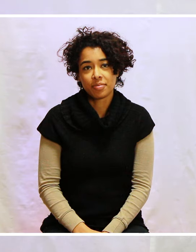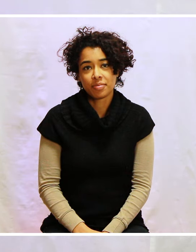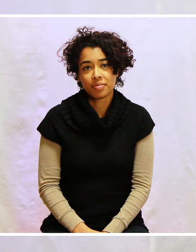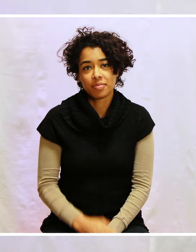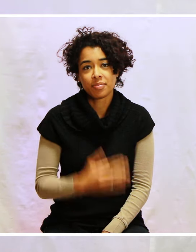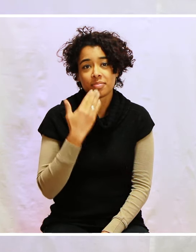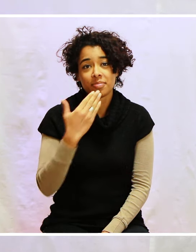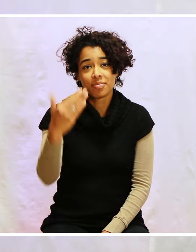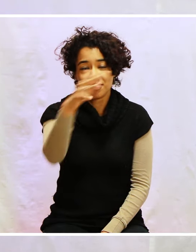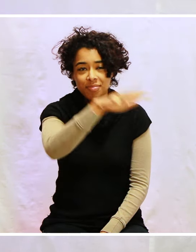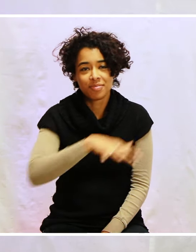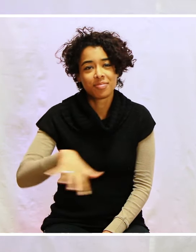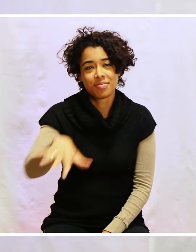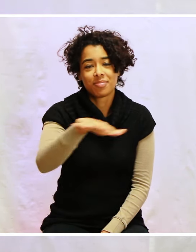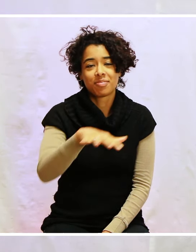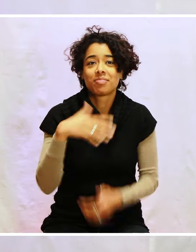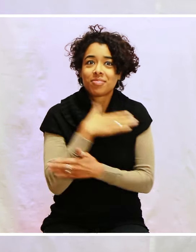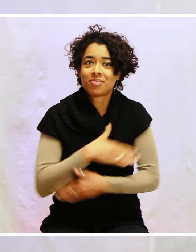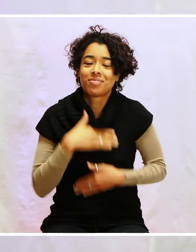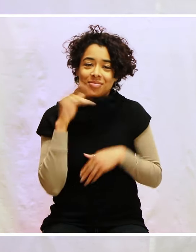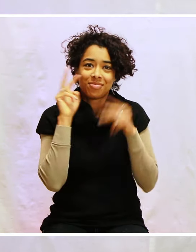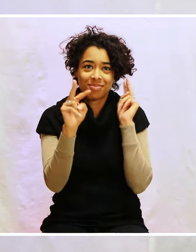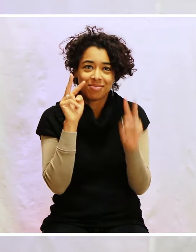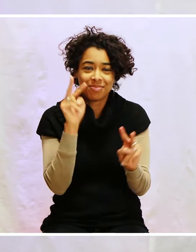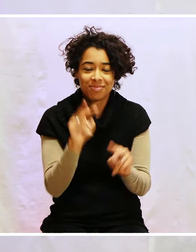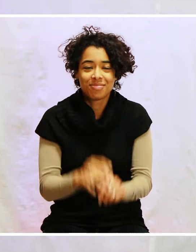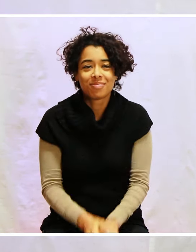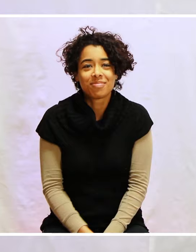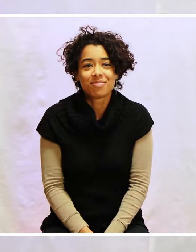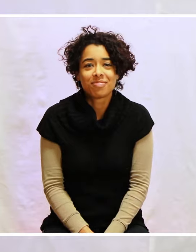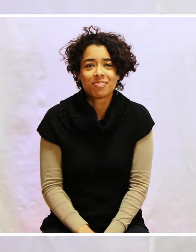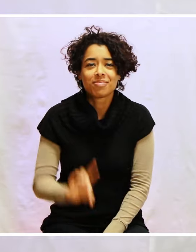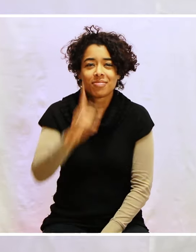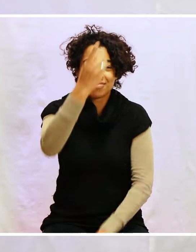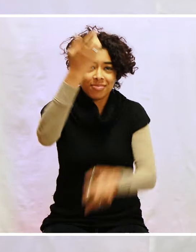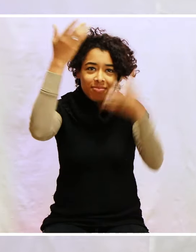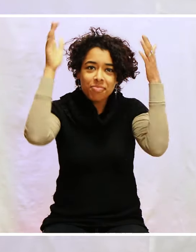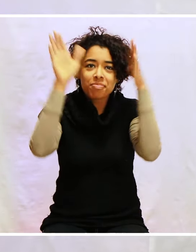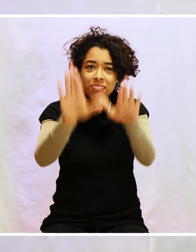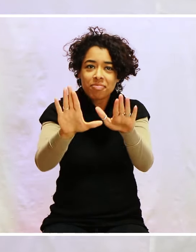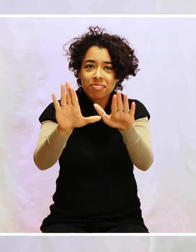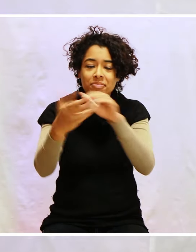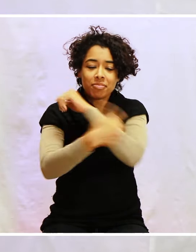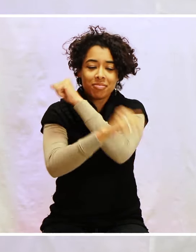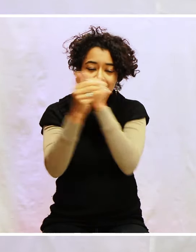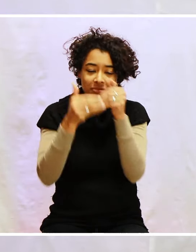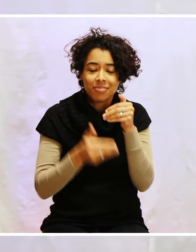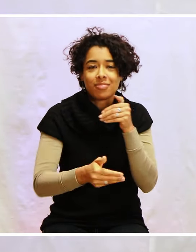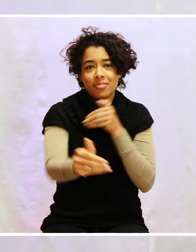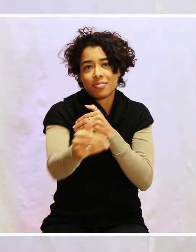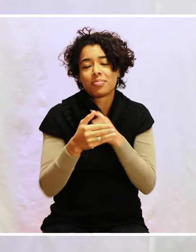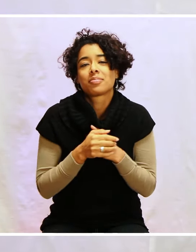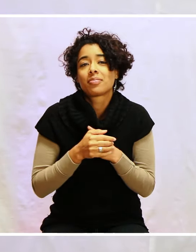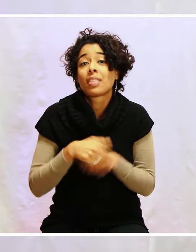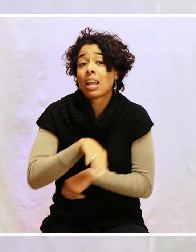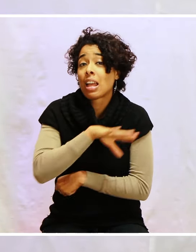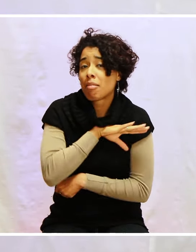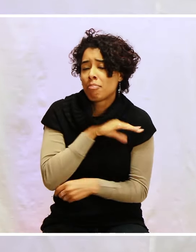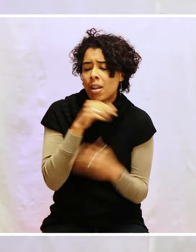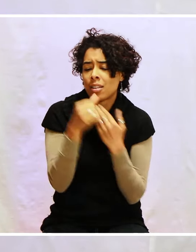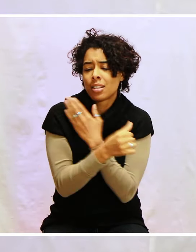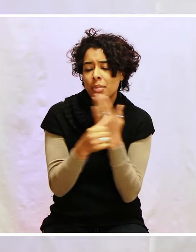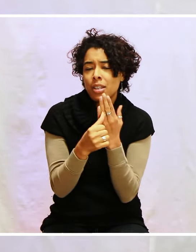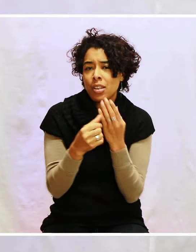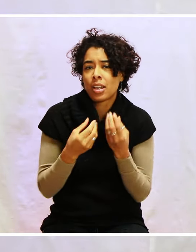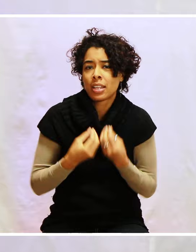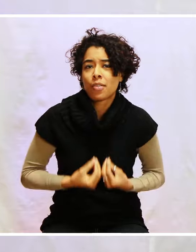Bien bonjour à tous et à toutes, content de vous retrouver, que Dieu vous bénisse pendant toute cette semaine, surtout à travers sa parole et qu porte